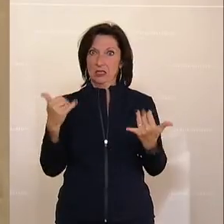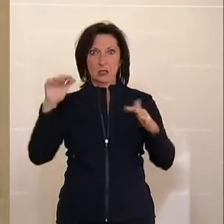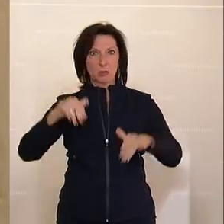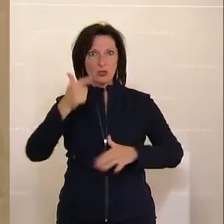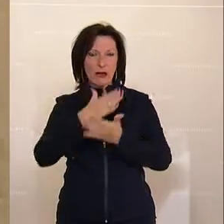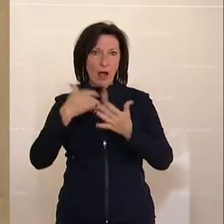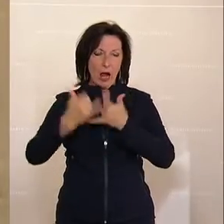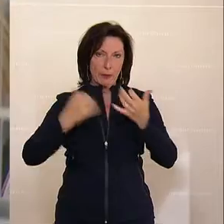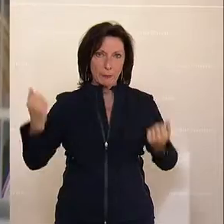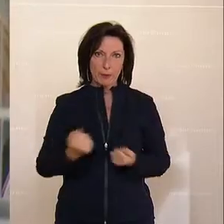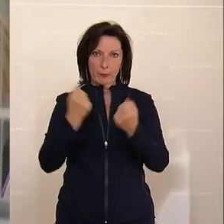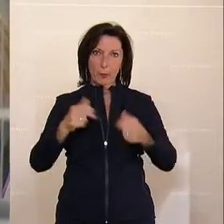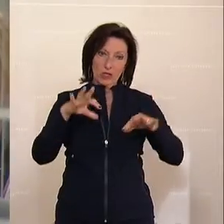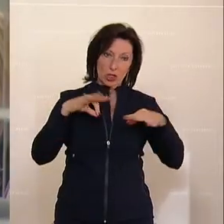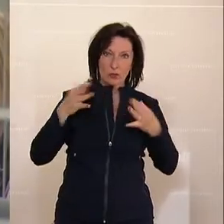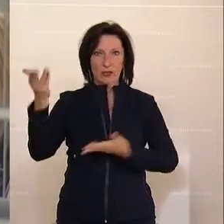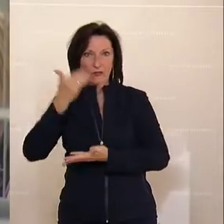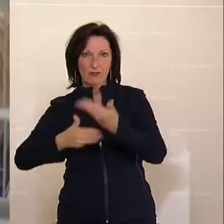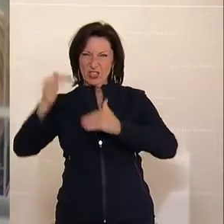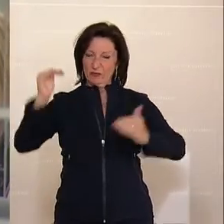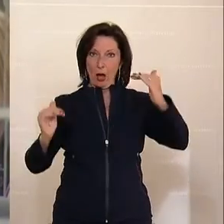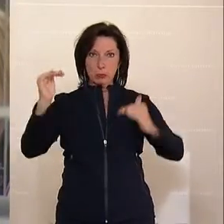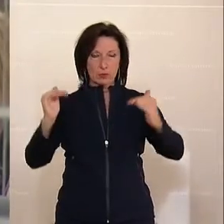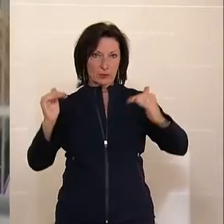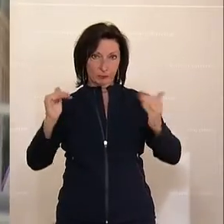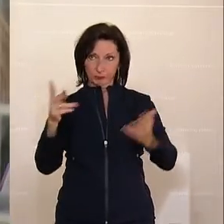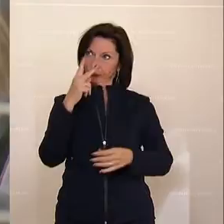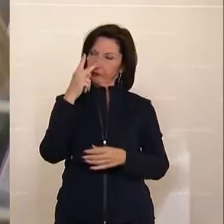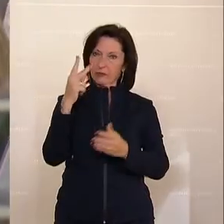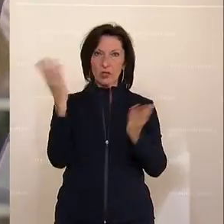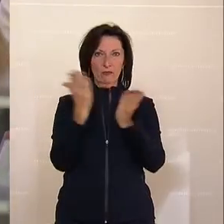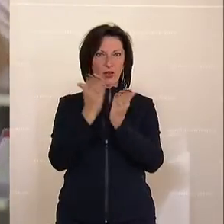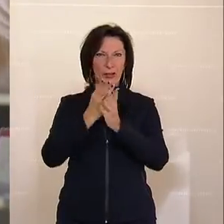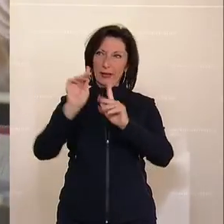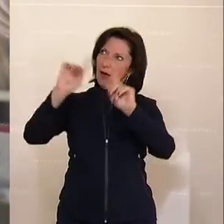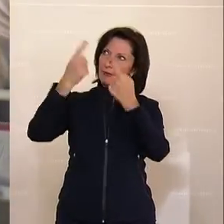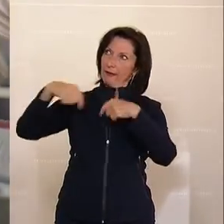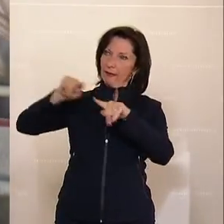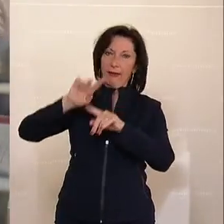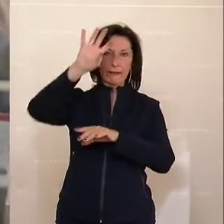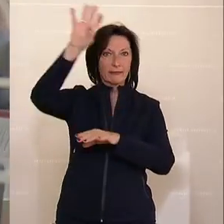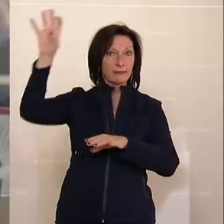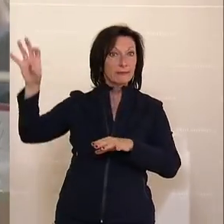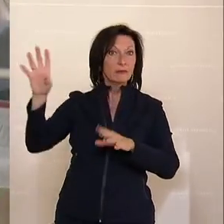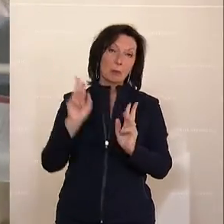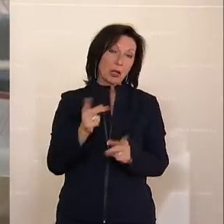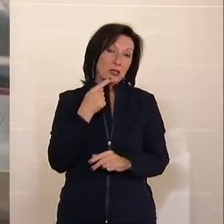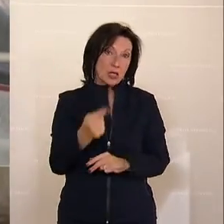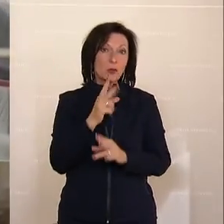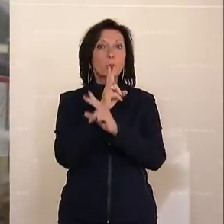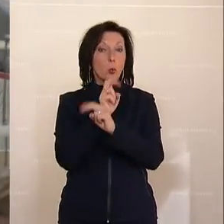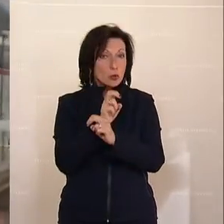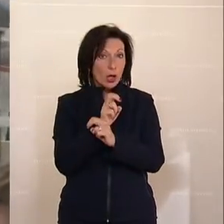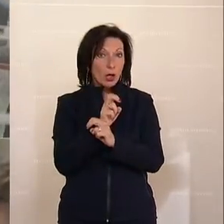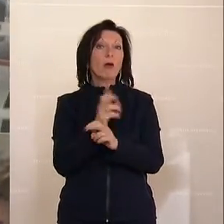einen Seite, aber auch Gesundheit auf der anderen Seite. Und wenn man den Vergleich anstellt, auch mit anderen Ländern, dann glaube ich, darf man sagen, dass Österreich